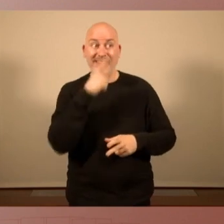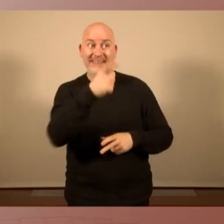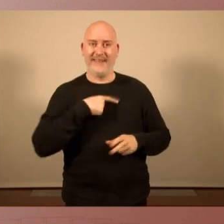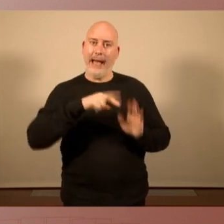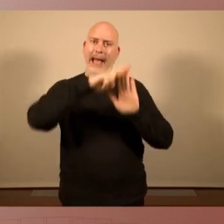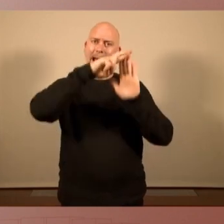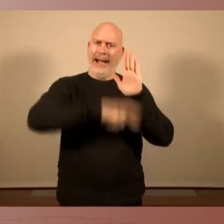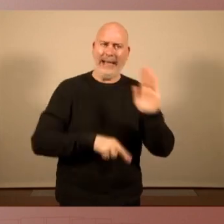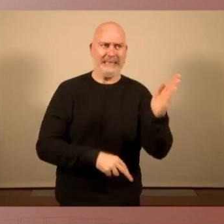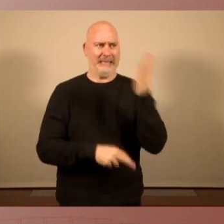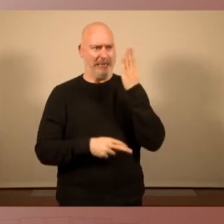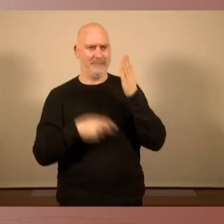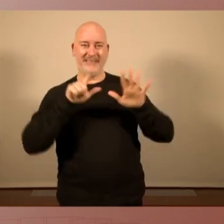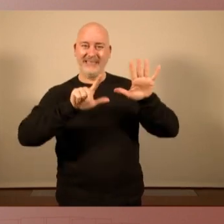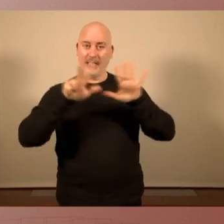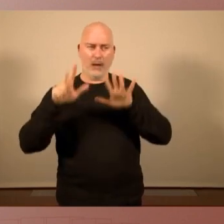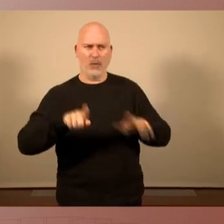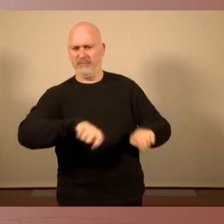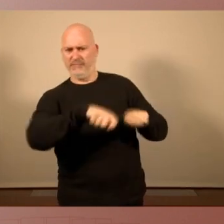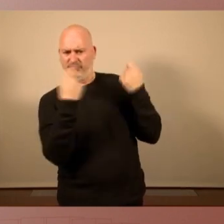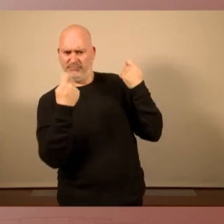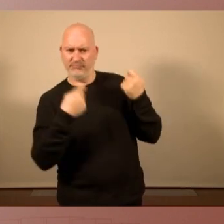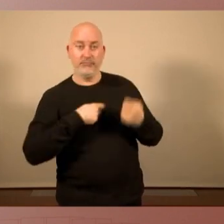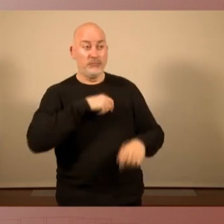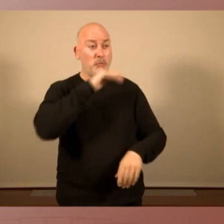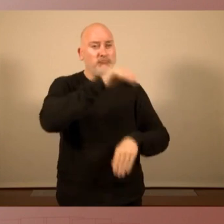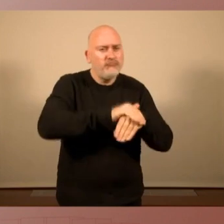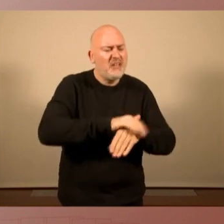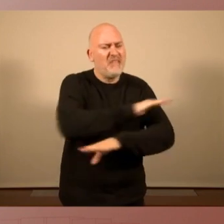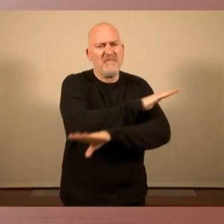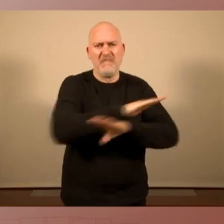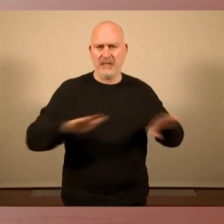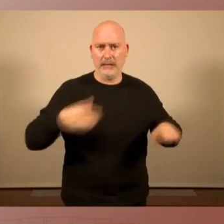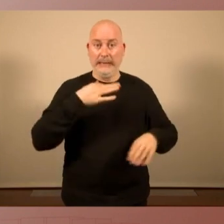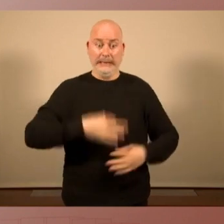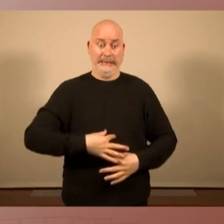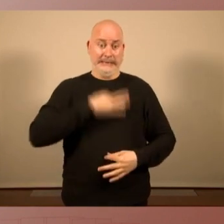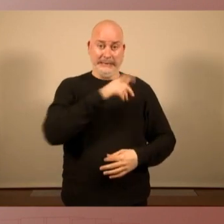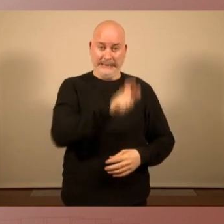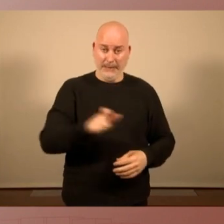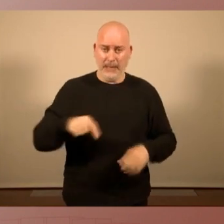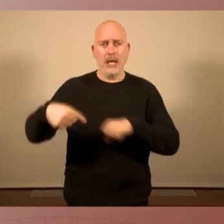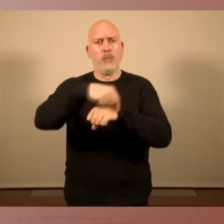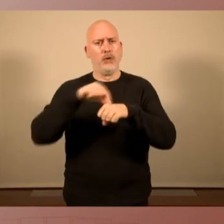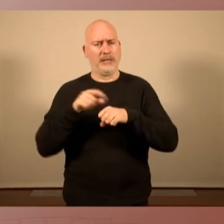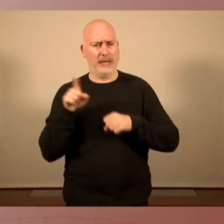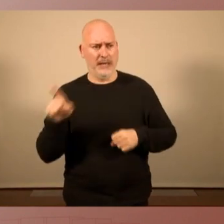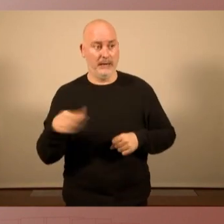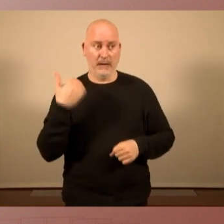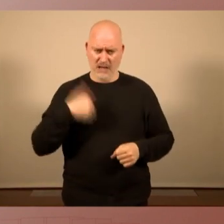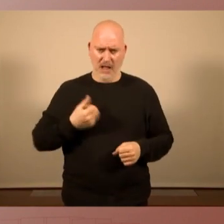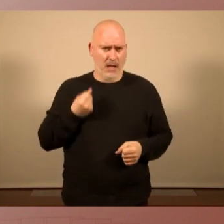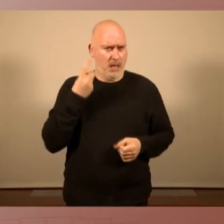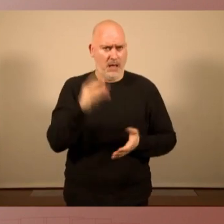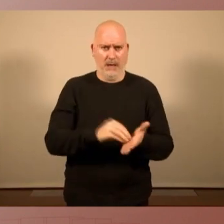ruptura amb aquest règim i a partir de la desobediència civil, política. Hem constatat reiteradament que els